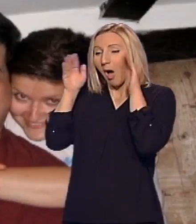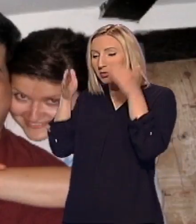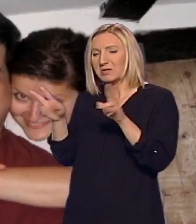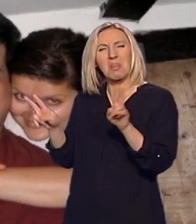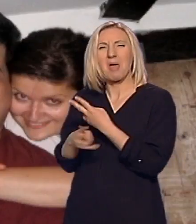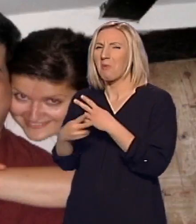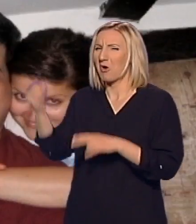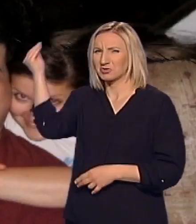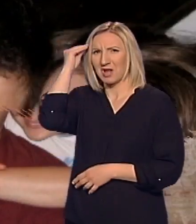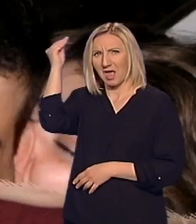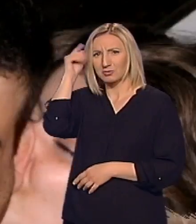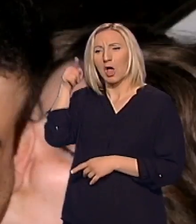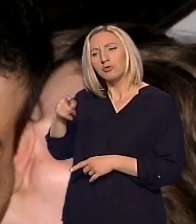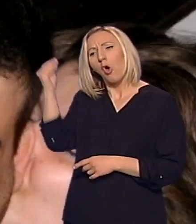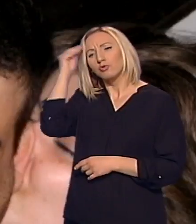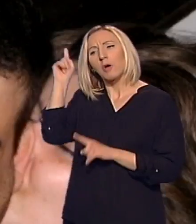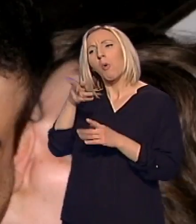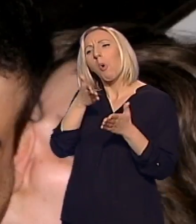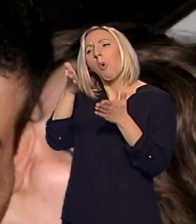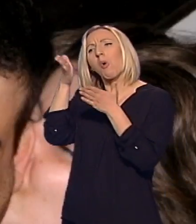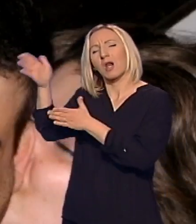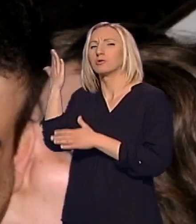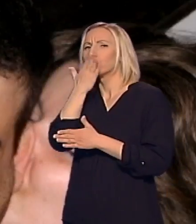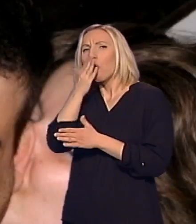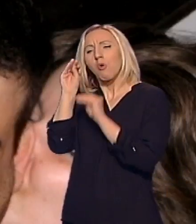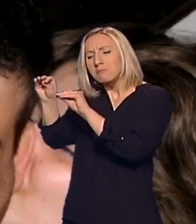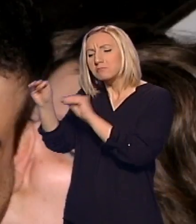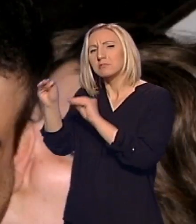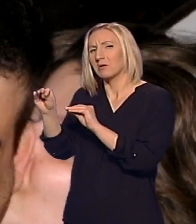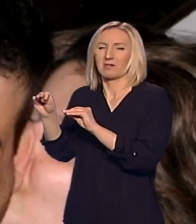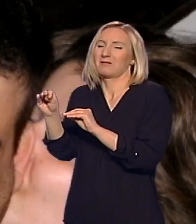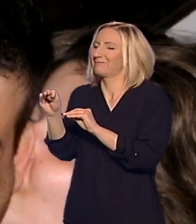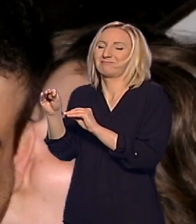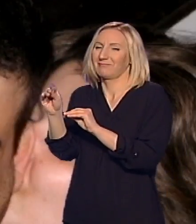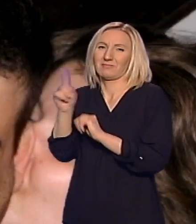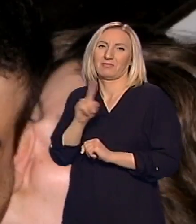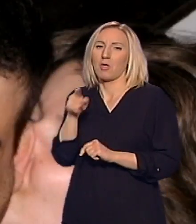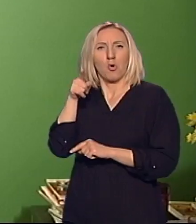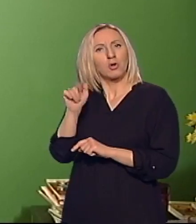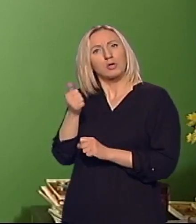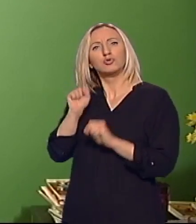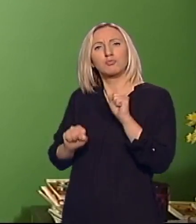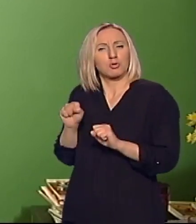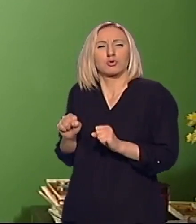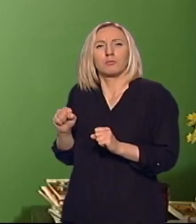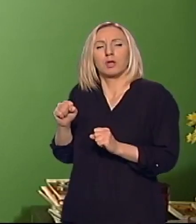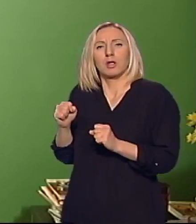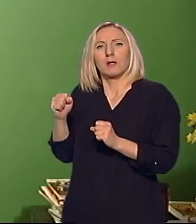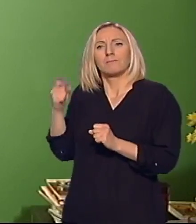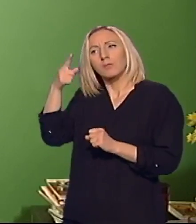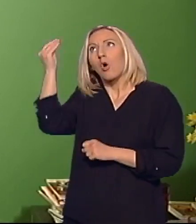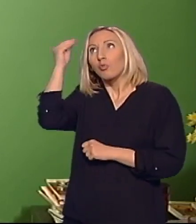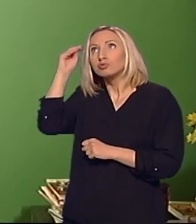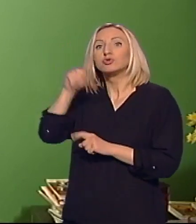nauče i da to učenje mora da bude kroz neki formalni oblik učenja i terapije. Oni su prosto sposobni da uče ceo život i da